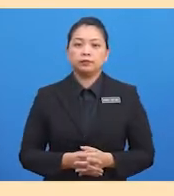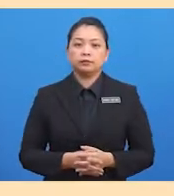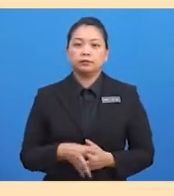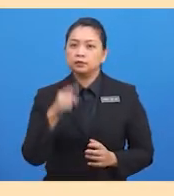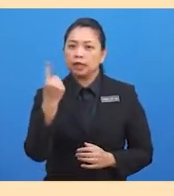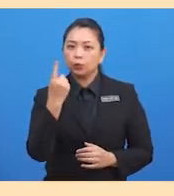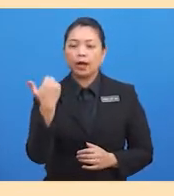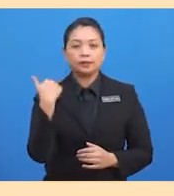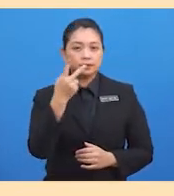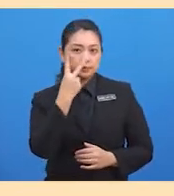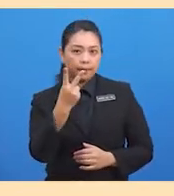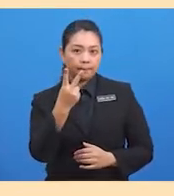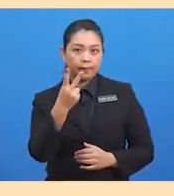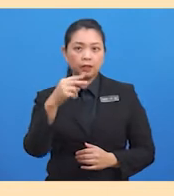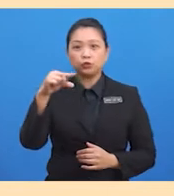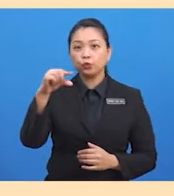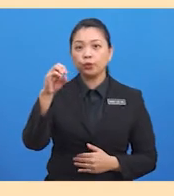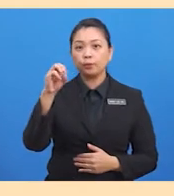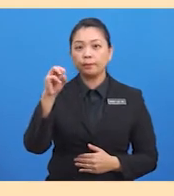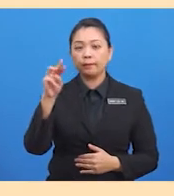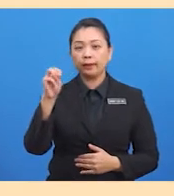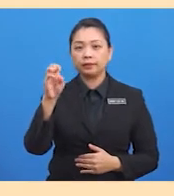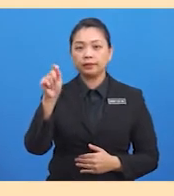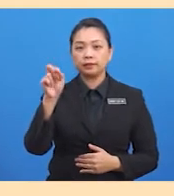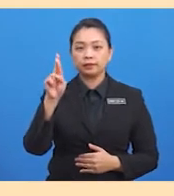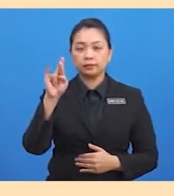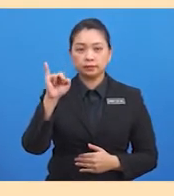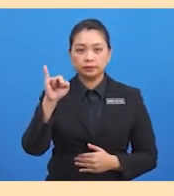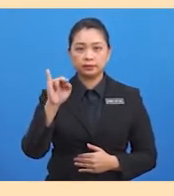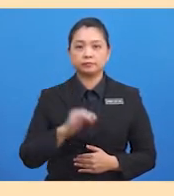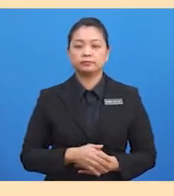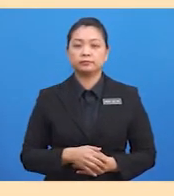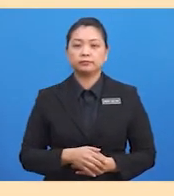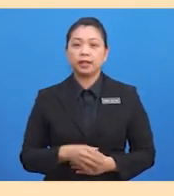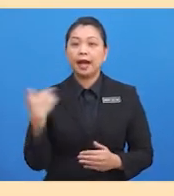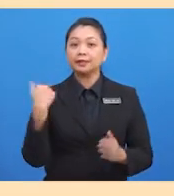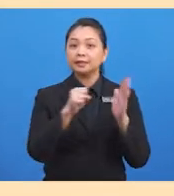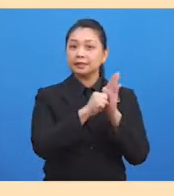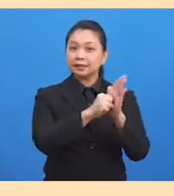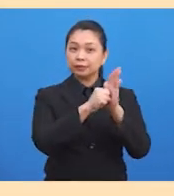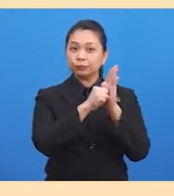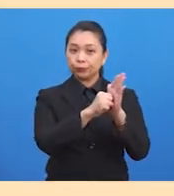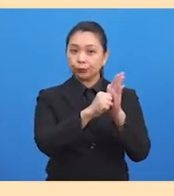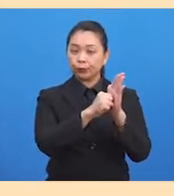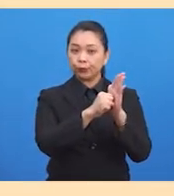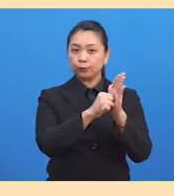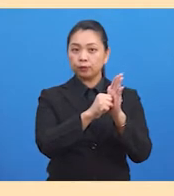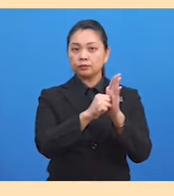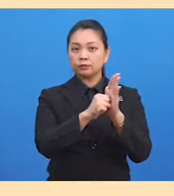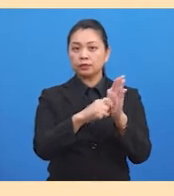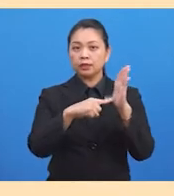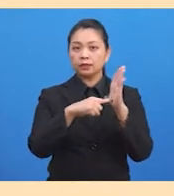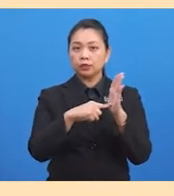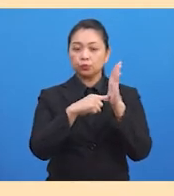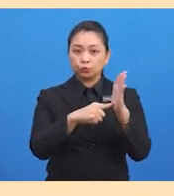Ini dikenali sebagai simbolisma, iaitu lambang yang menggambarkan sesuatu perkara